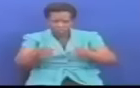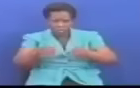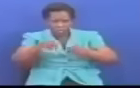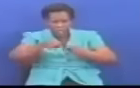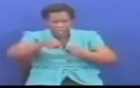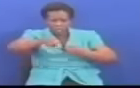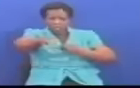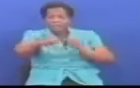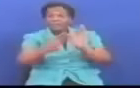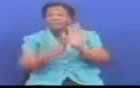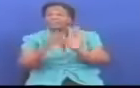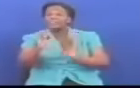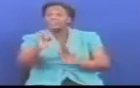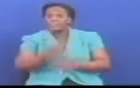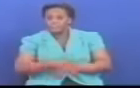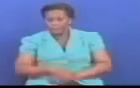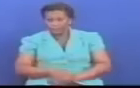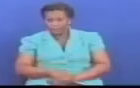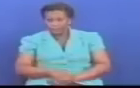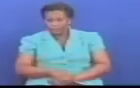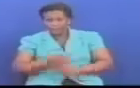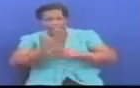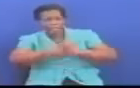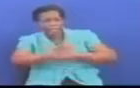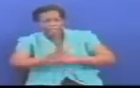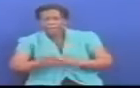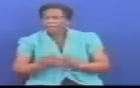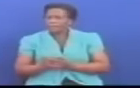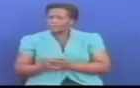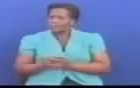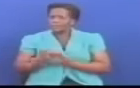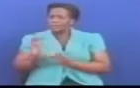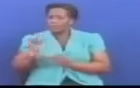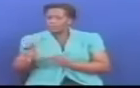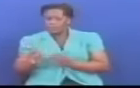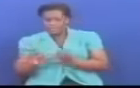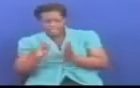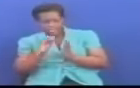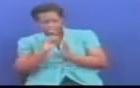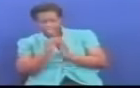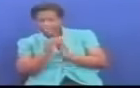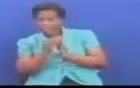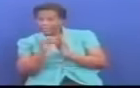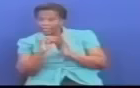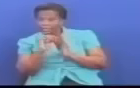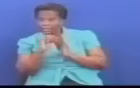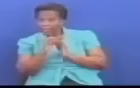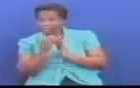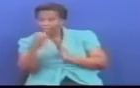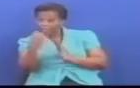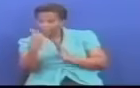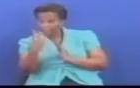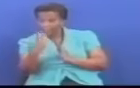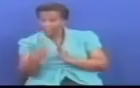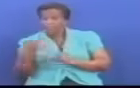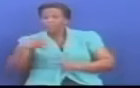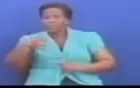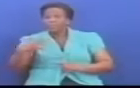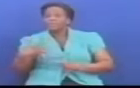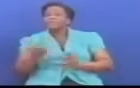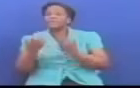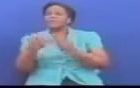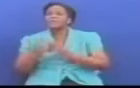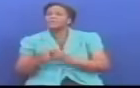maziwa Lakini kifungu kinachufuatia Namba ambili Kinasema waziri Anaweza kueka miongozo Ya